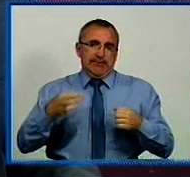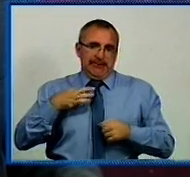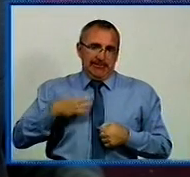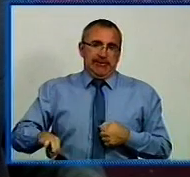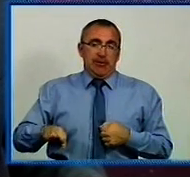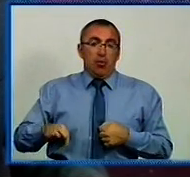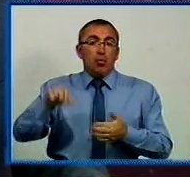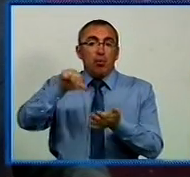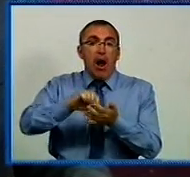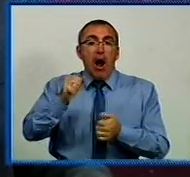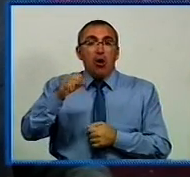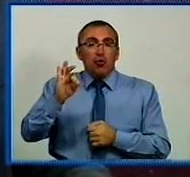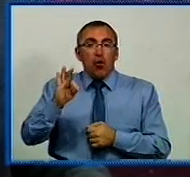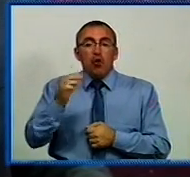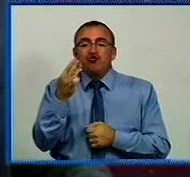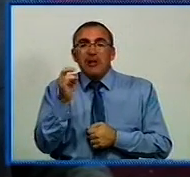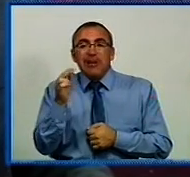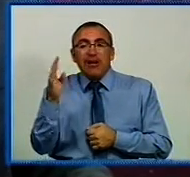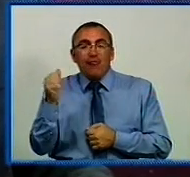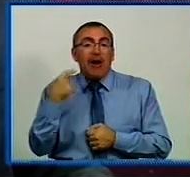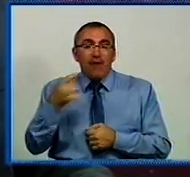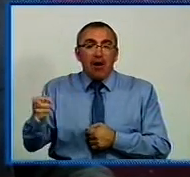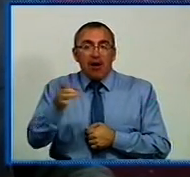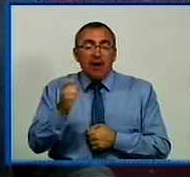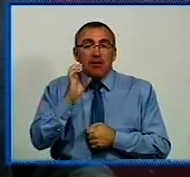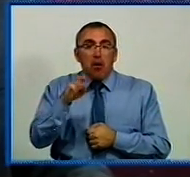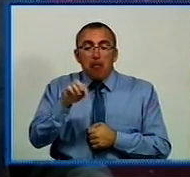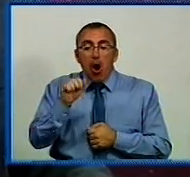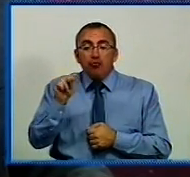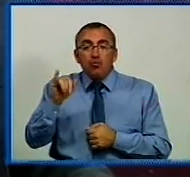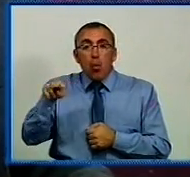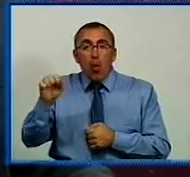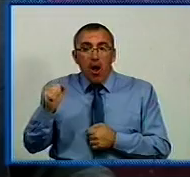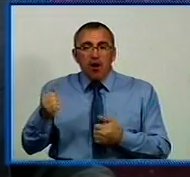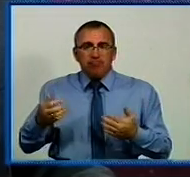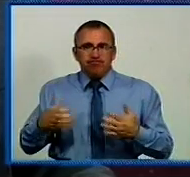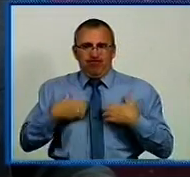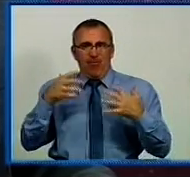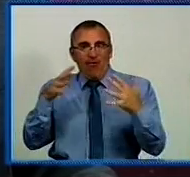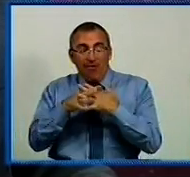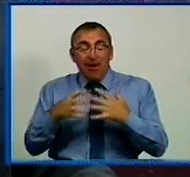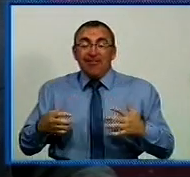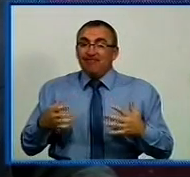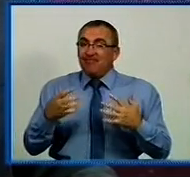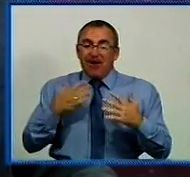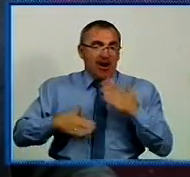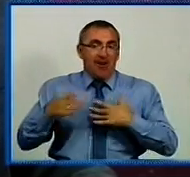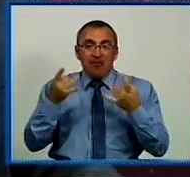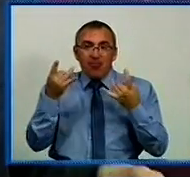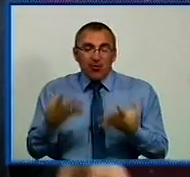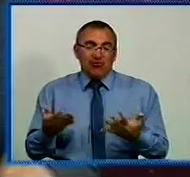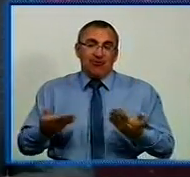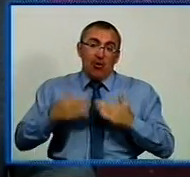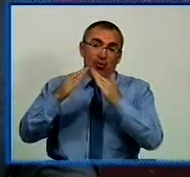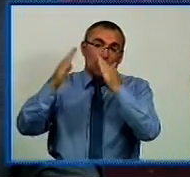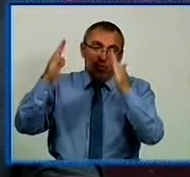Учасник АТО села Шестаківка Кіровоградського району Сергій Мачула, переживши страхіття війни, радіє простим речам. Будує будинок